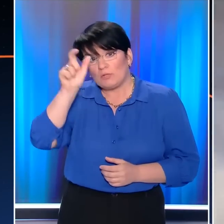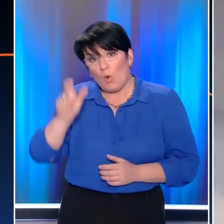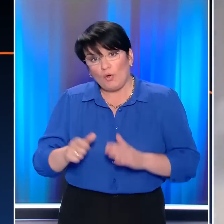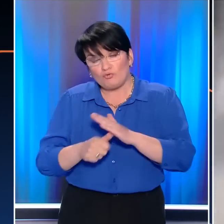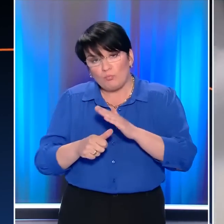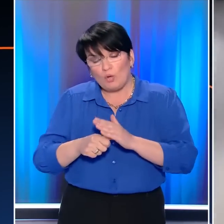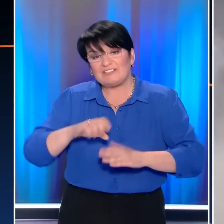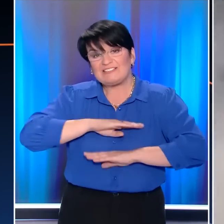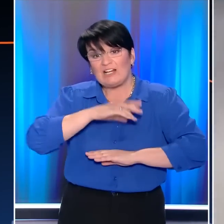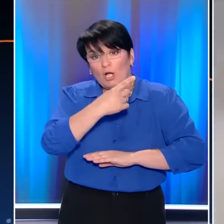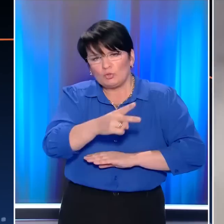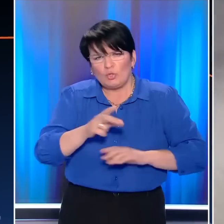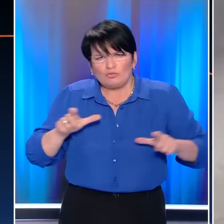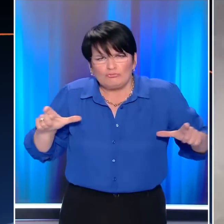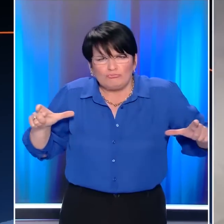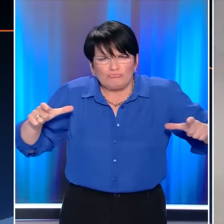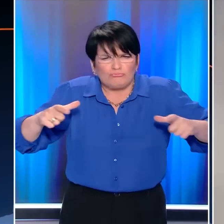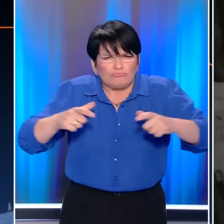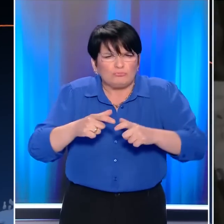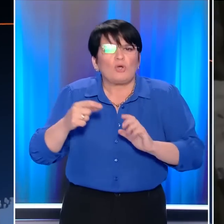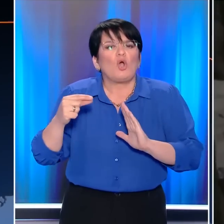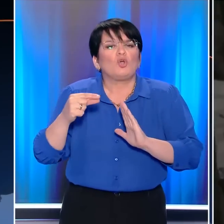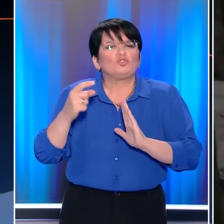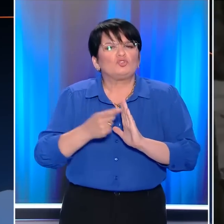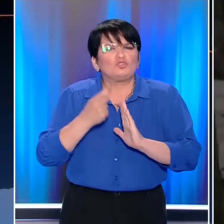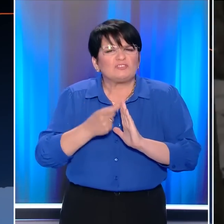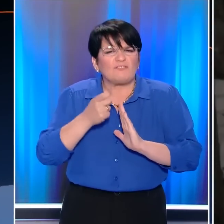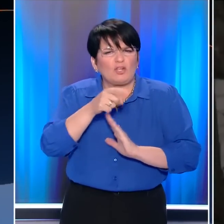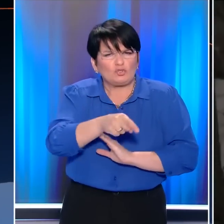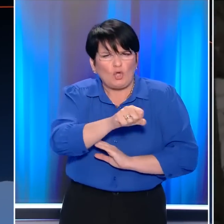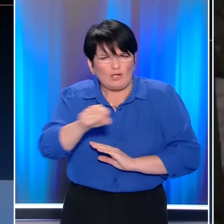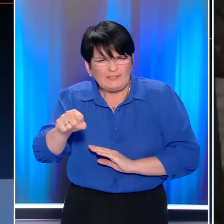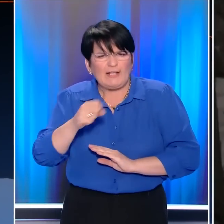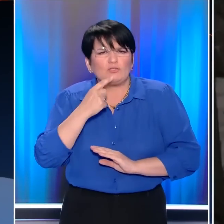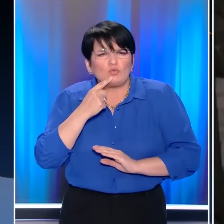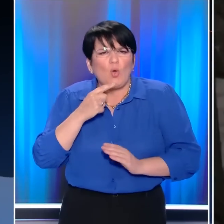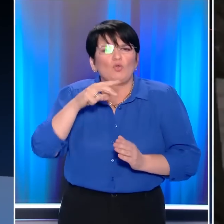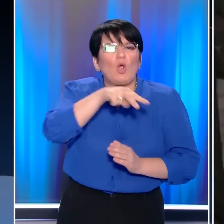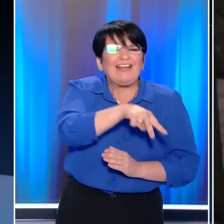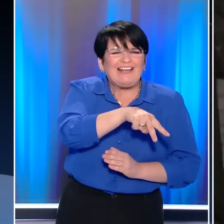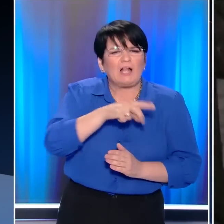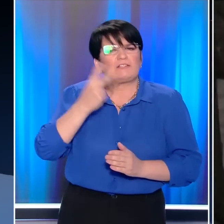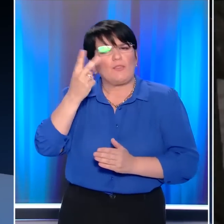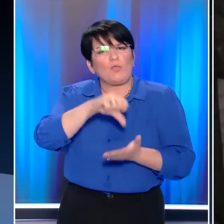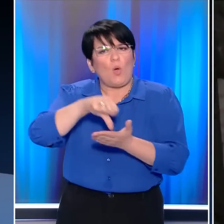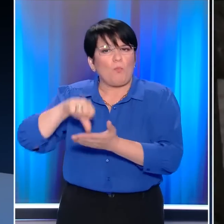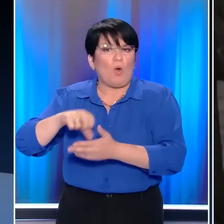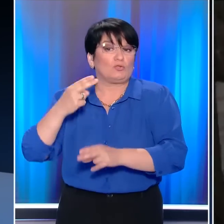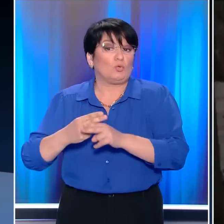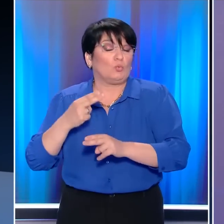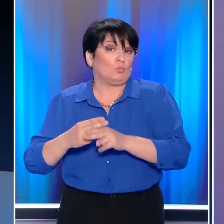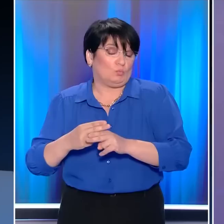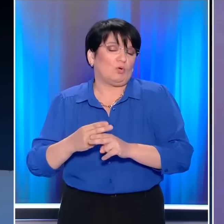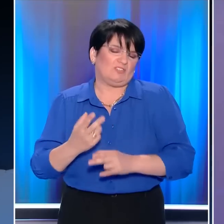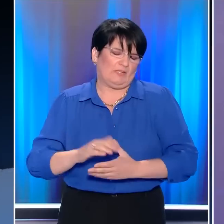Ο στρατός του Πούτιν περικυκλώνει το Σεβεροντονιέτς και να έχουν προωθηθεί και στο Λισιχάνσκ, δύο πολυσκλειδιά για τον μέλεγχο του Λουγκάνσκ.